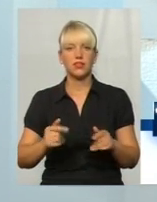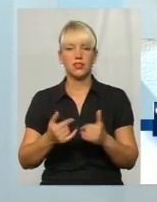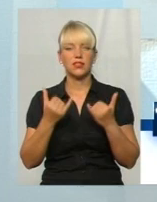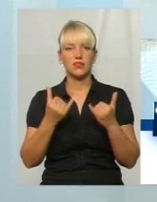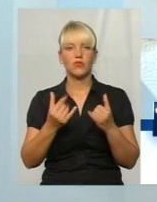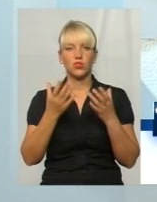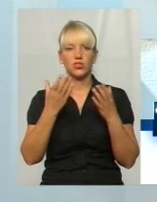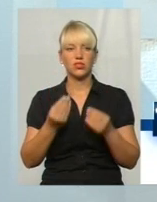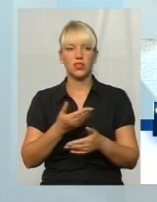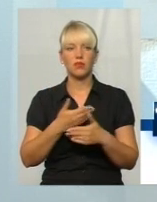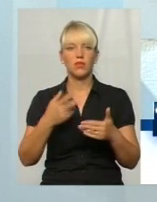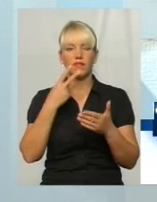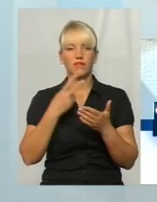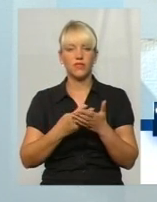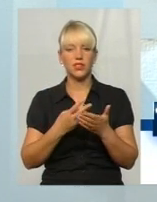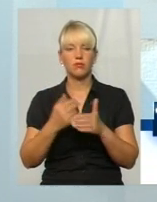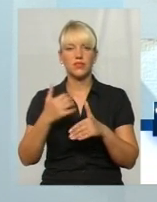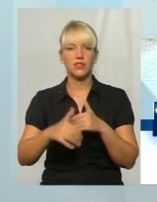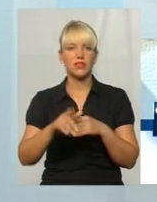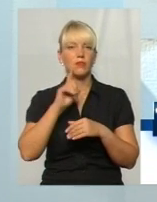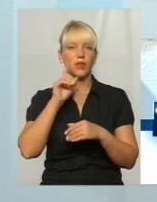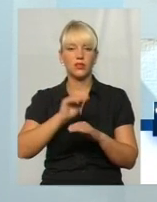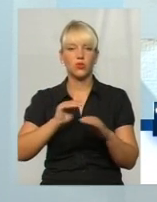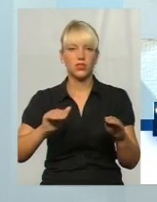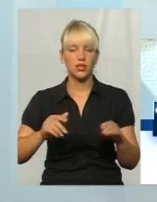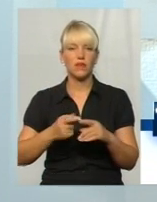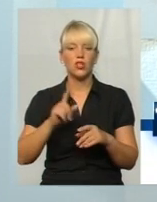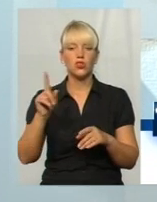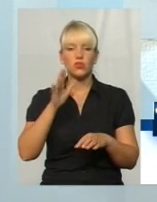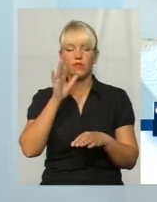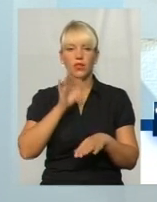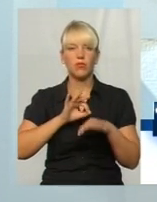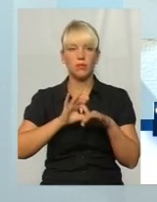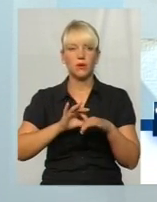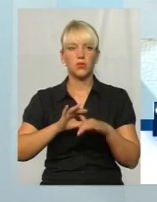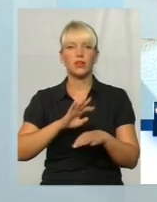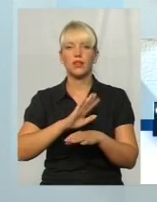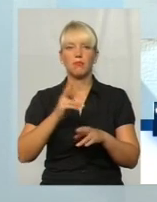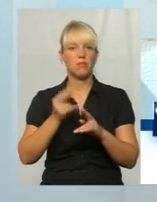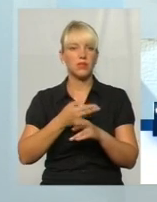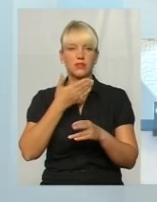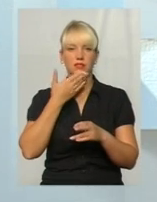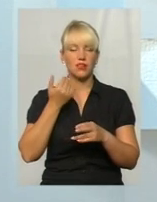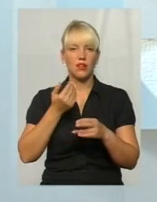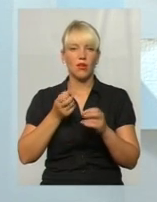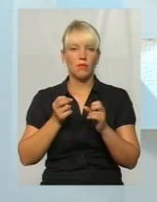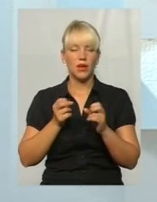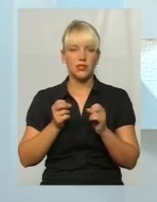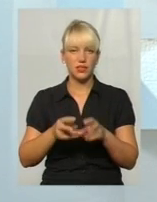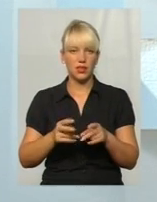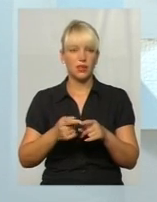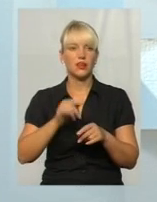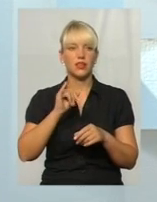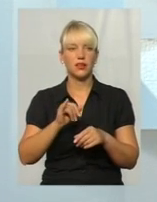сьогоднішній день ми бачимо середі подростків, що час проведення не зовсім безпекне. І ми дуже часто,